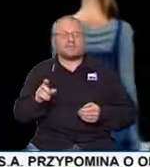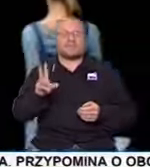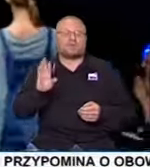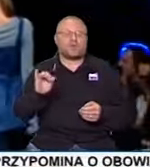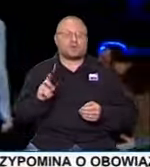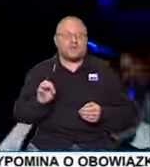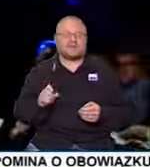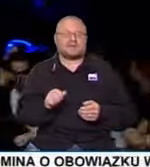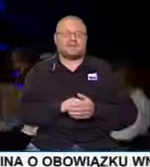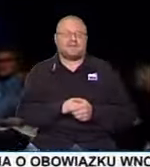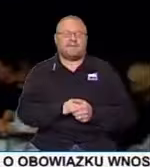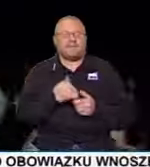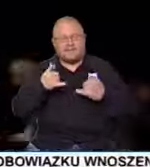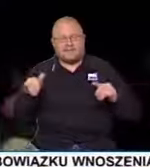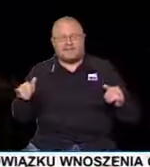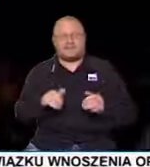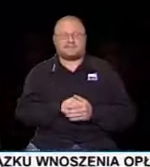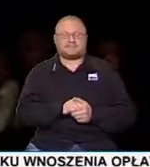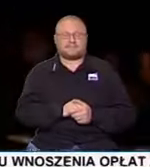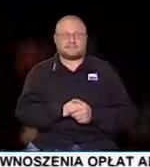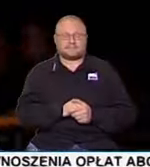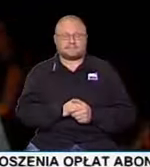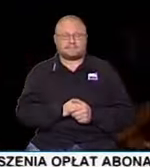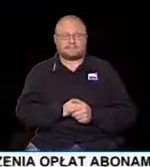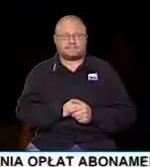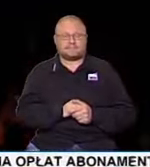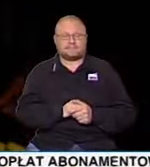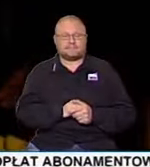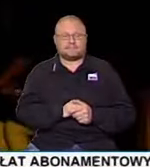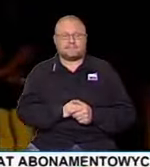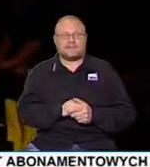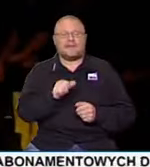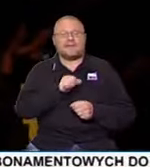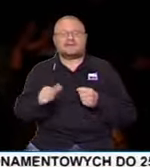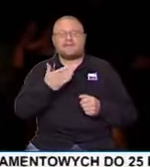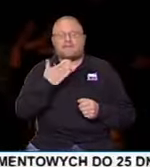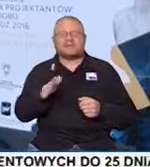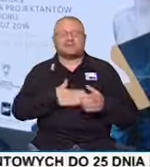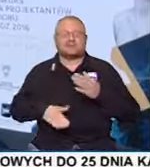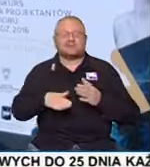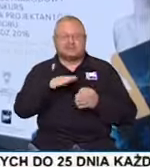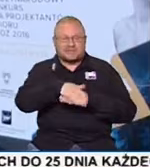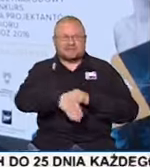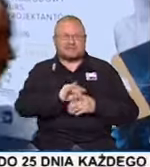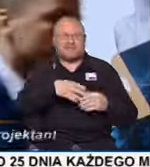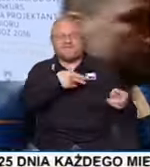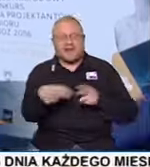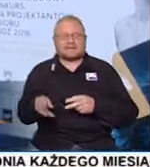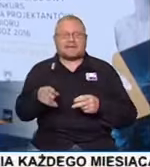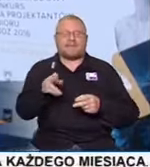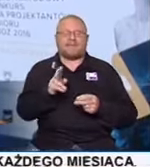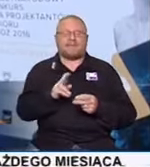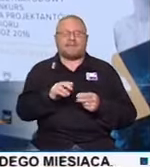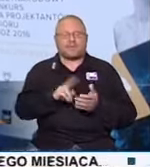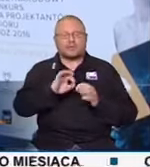Maciej Zień, Monika Onoszko czy zasiadający w tym roku w jury Michał Szulc. Jestem bardzo szczęśliwy, że wracam na Złotą Nitkę po latach 9,